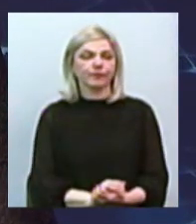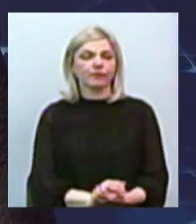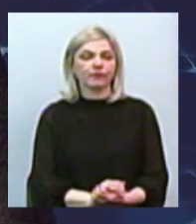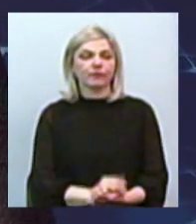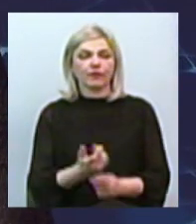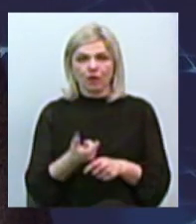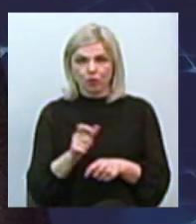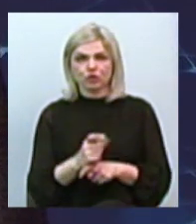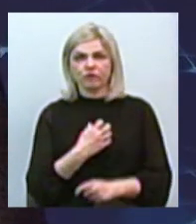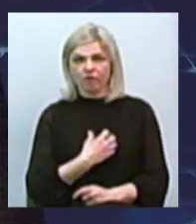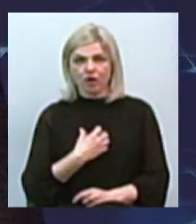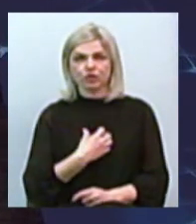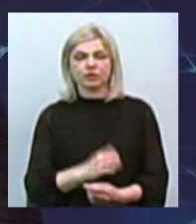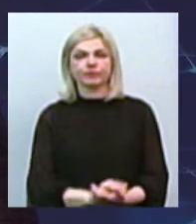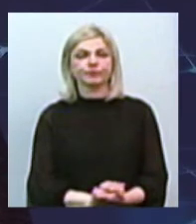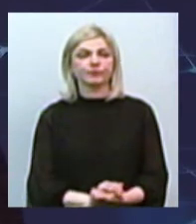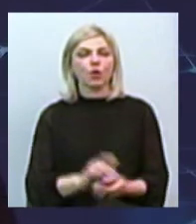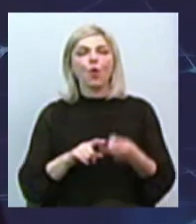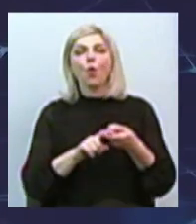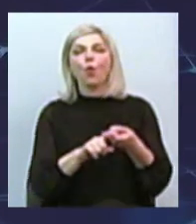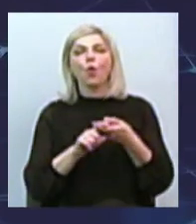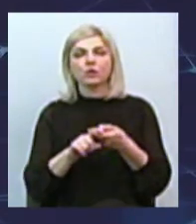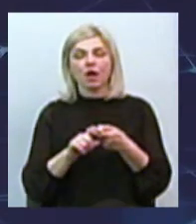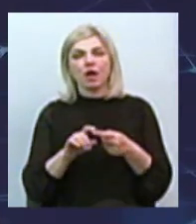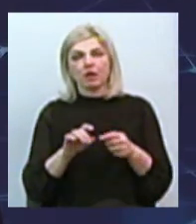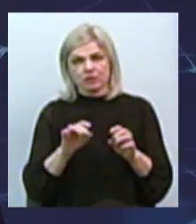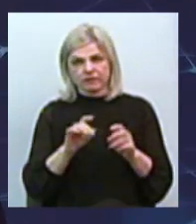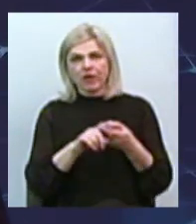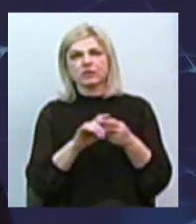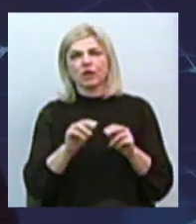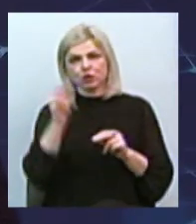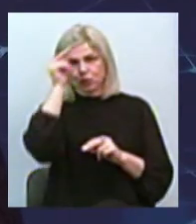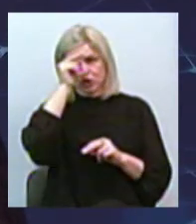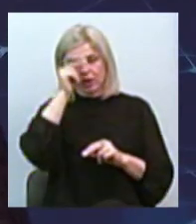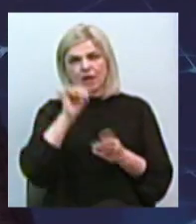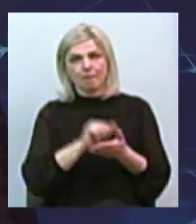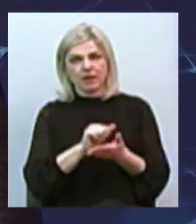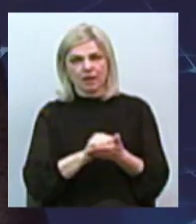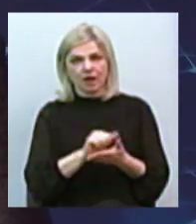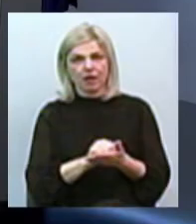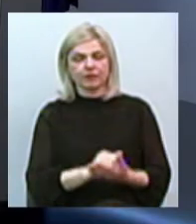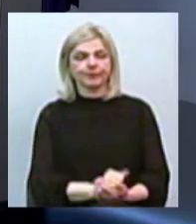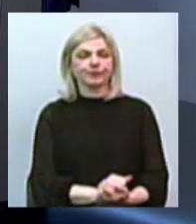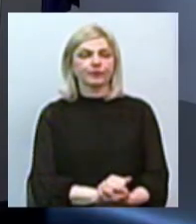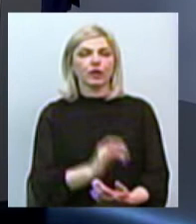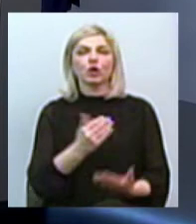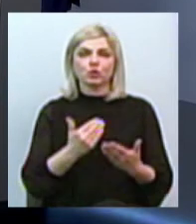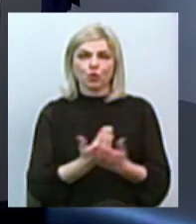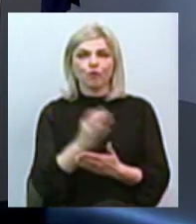важливо. Ось таке контактне, я би сказав, изучення матеріалу. Ну і знову про пам'ять.